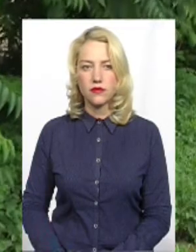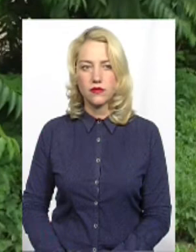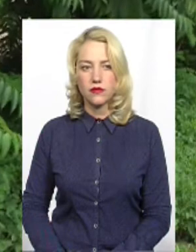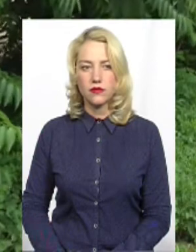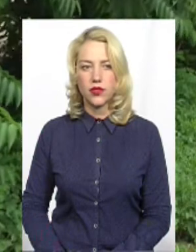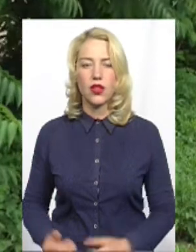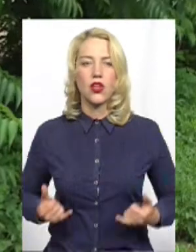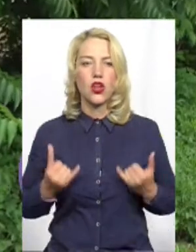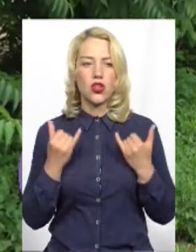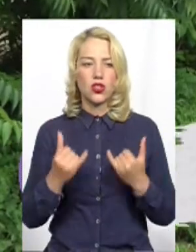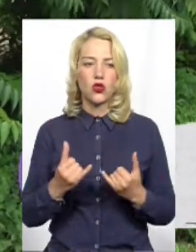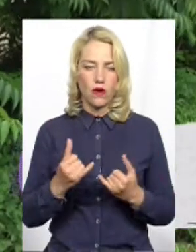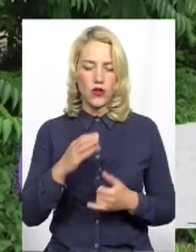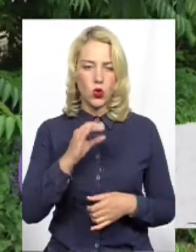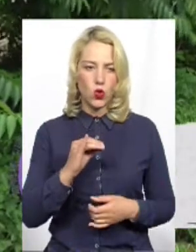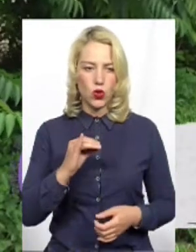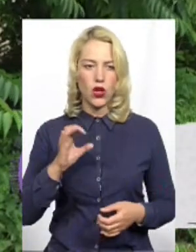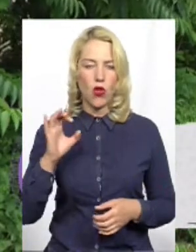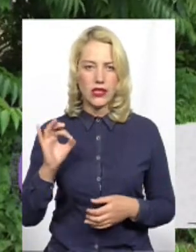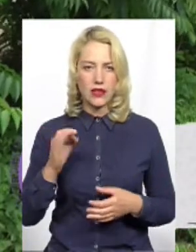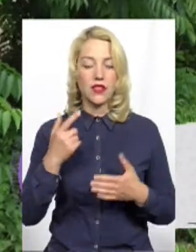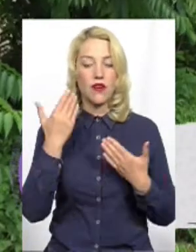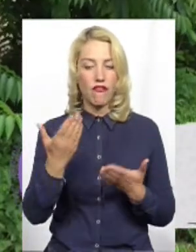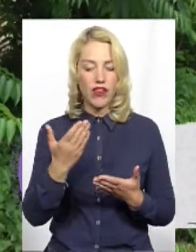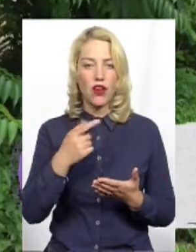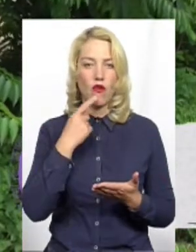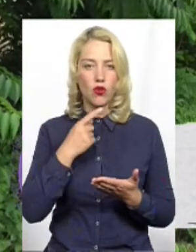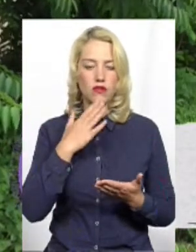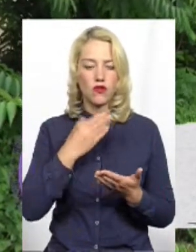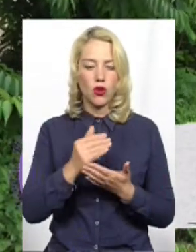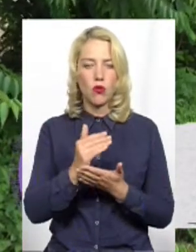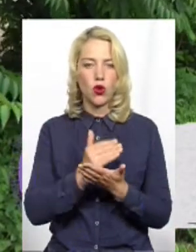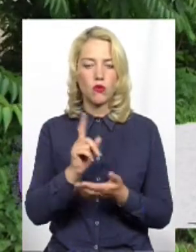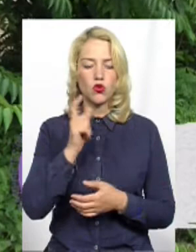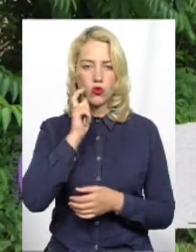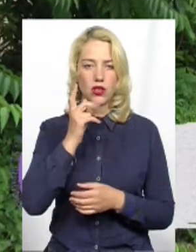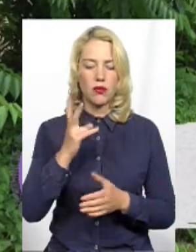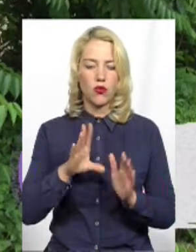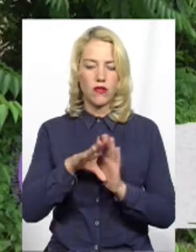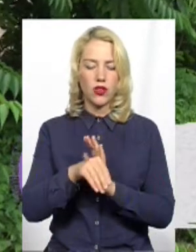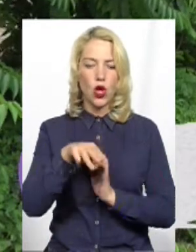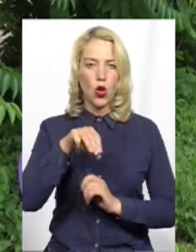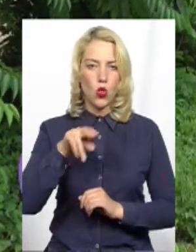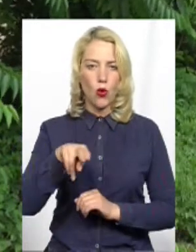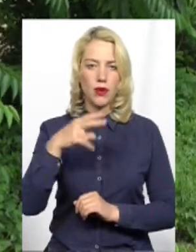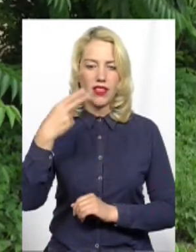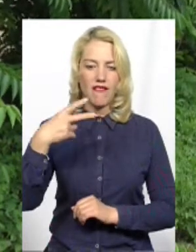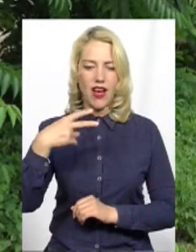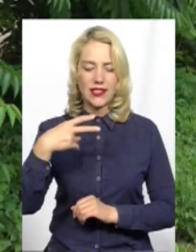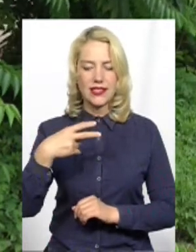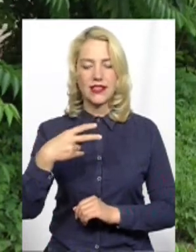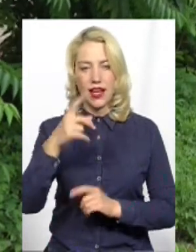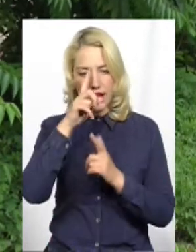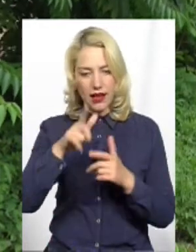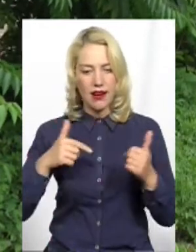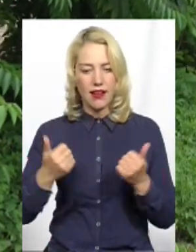Шановний Юрій Олександрович, у своїй програмі ви зазначаєте, що Україна має увійти до топ-20 країн за індексом людського розвитку.